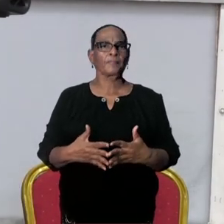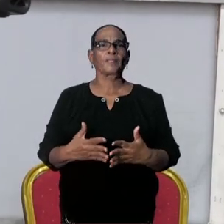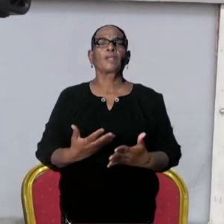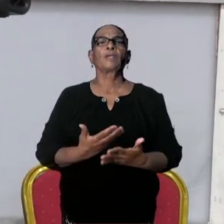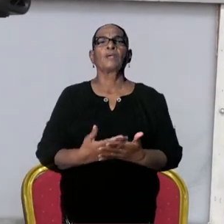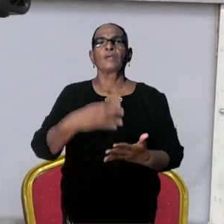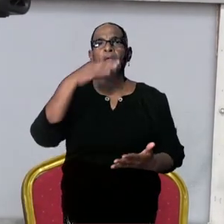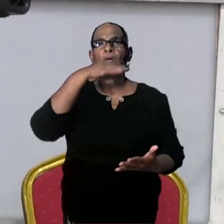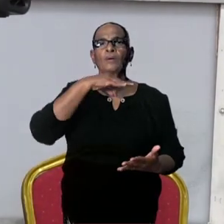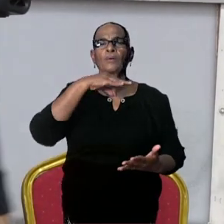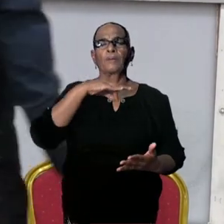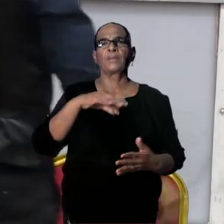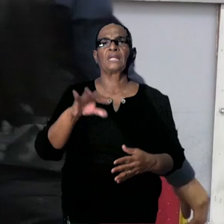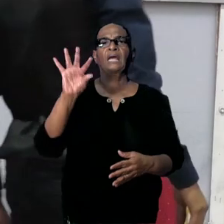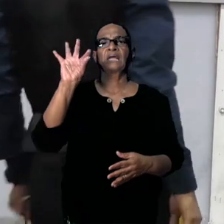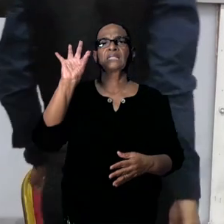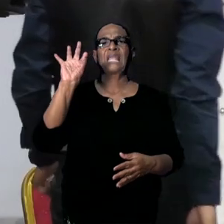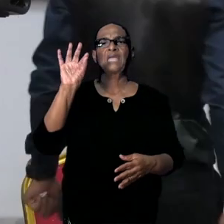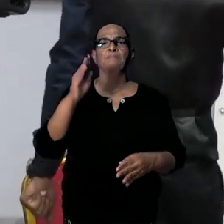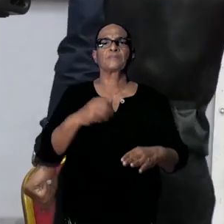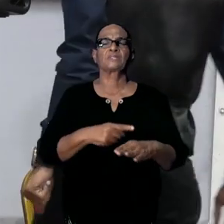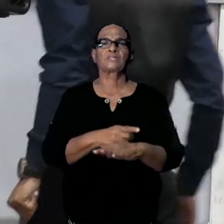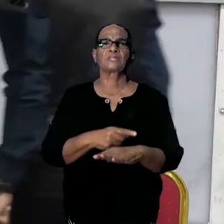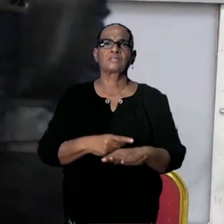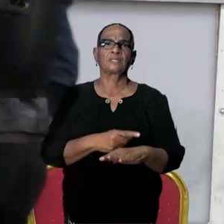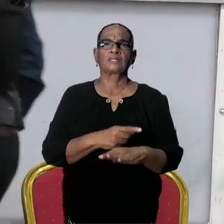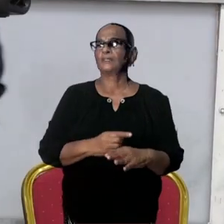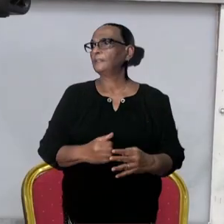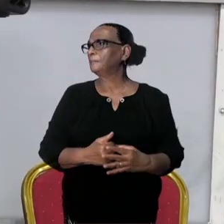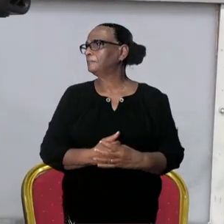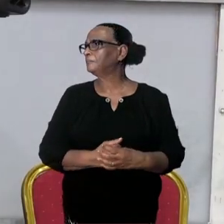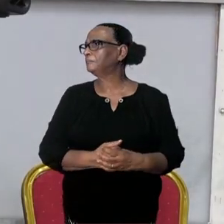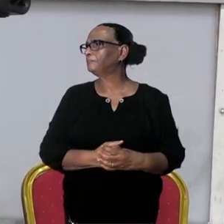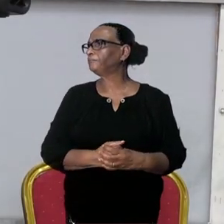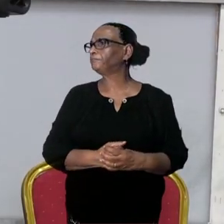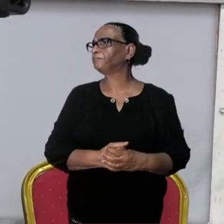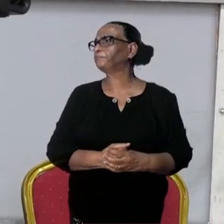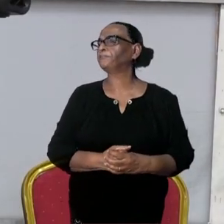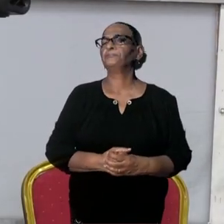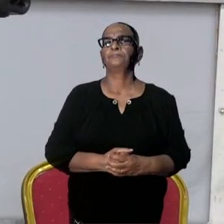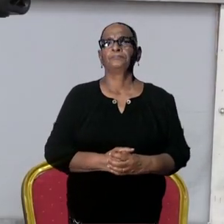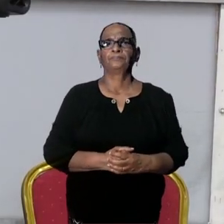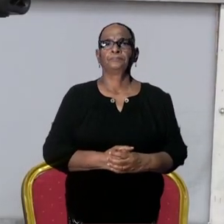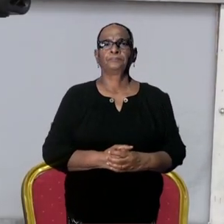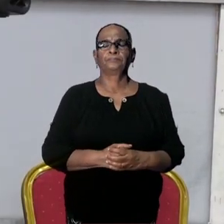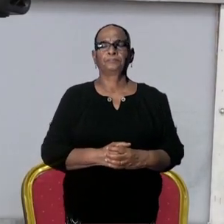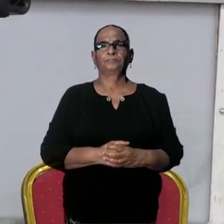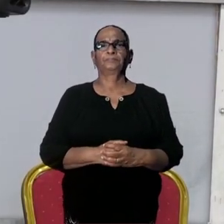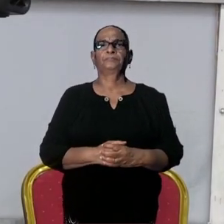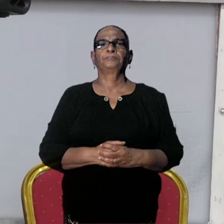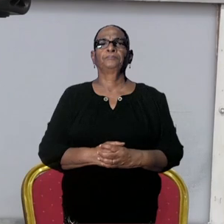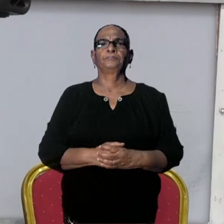Goedemiddag. Daar heb ze serienamen. Een beetje luider hoor, Maltie. Ja. Eén moment.